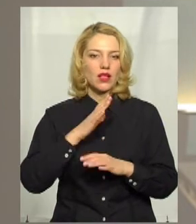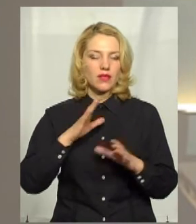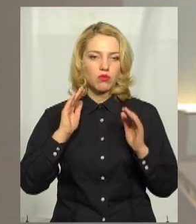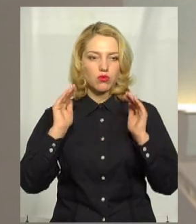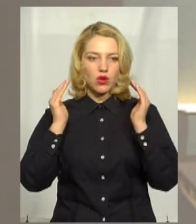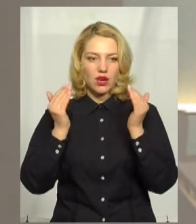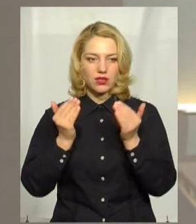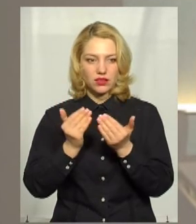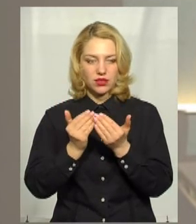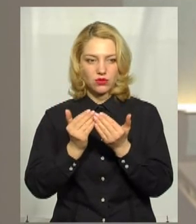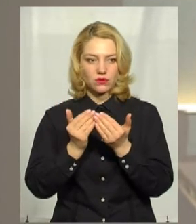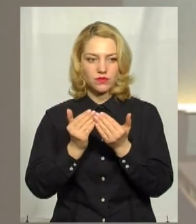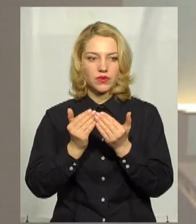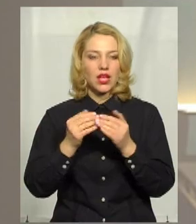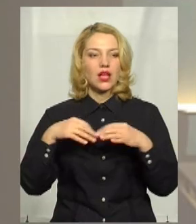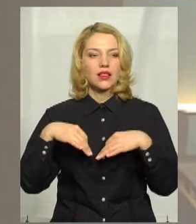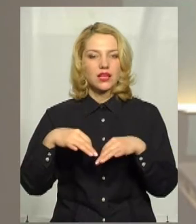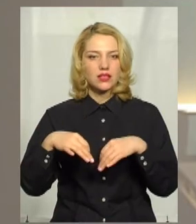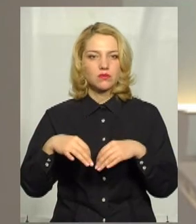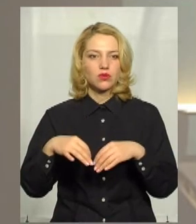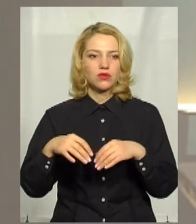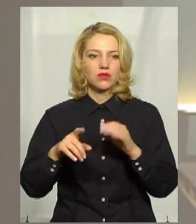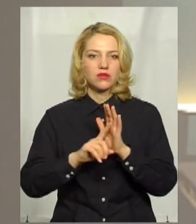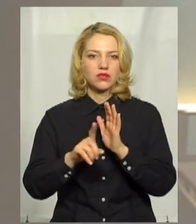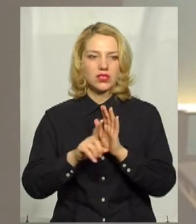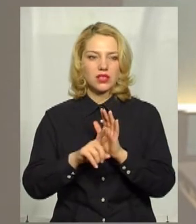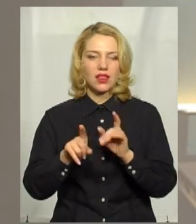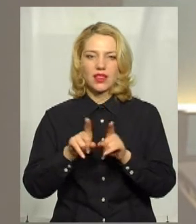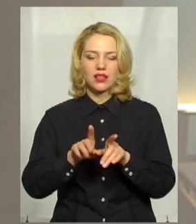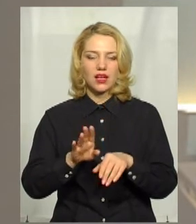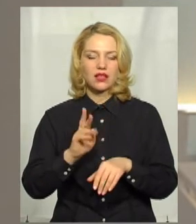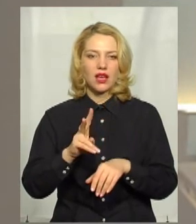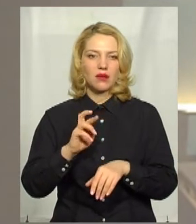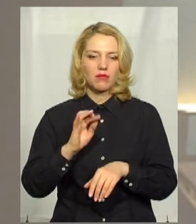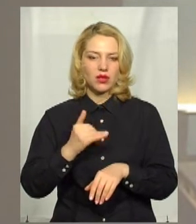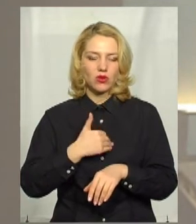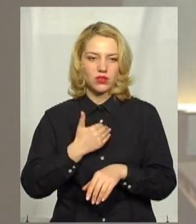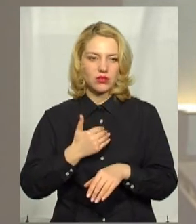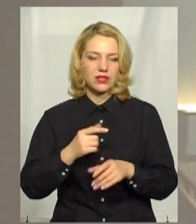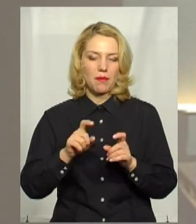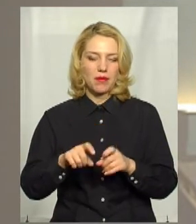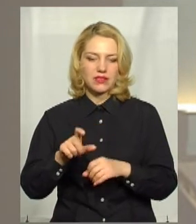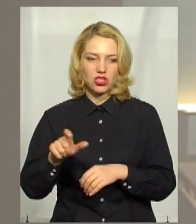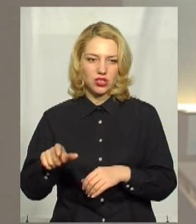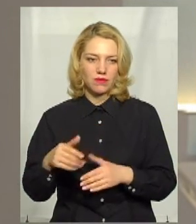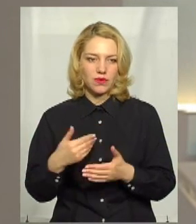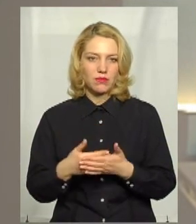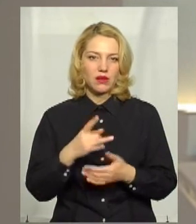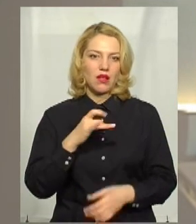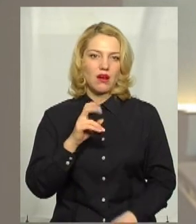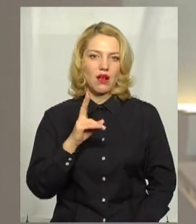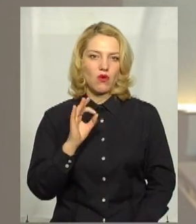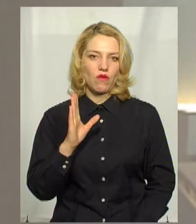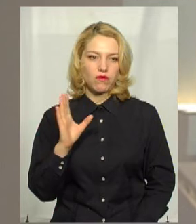карантину, транспорт рухався не так, як це хотілося б пасажирам, скажімо, в